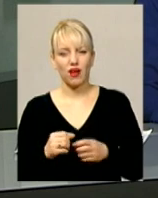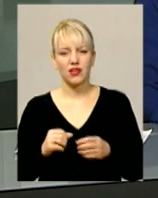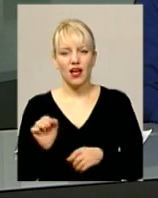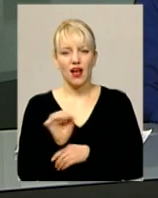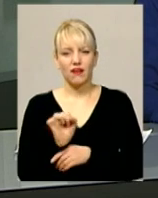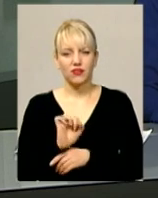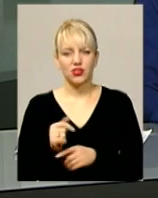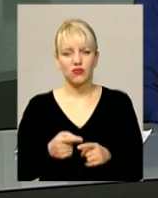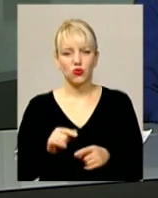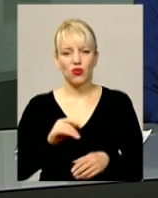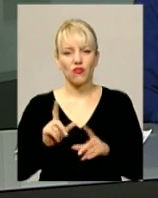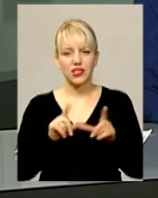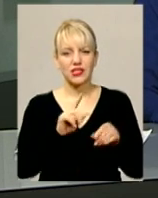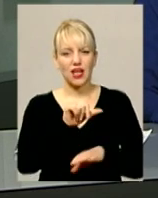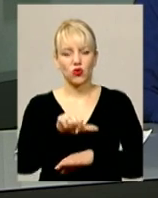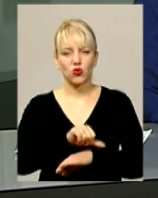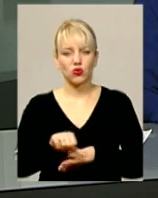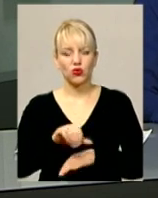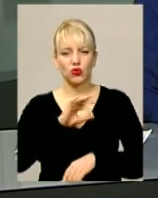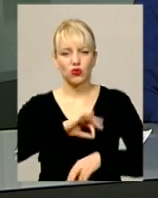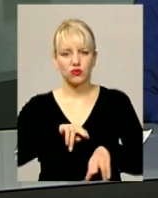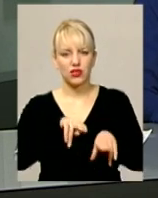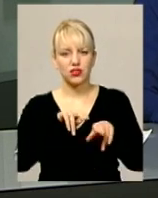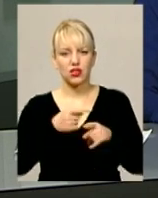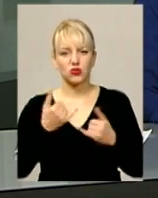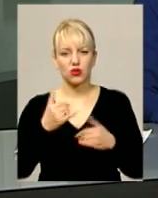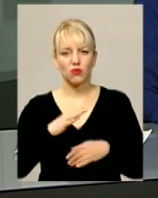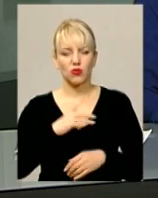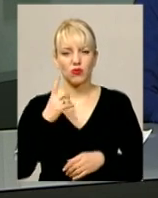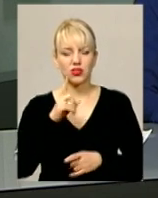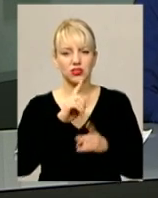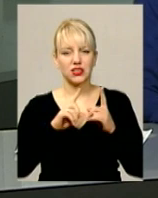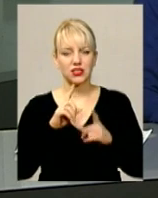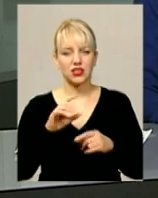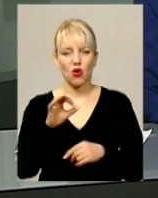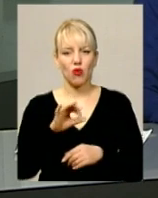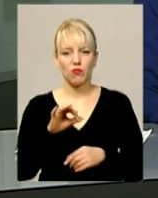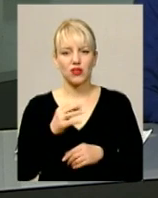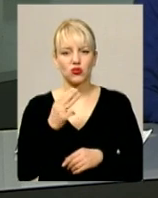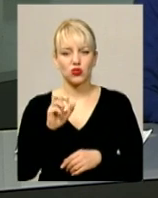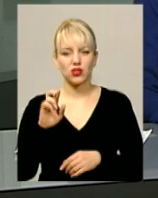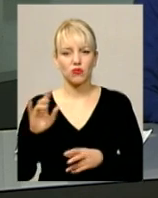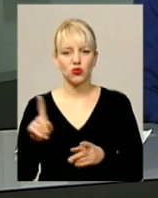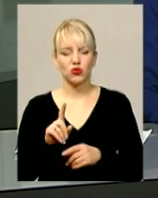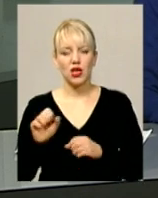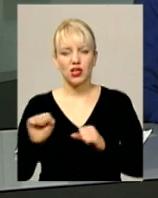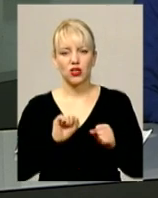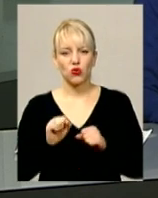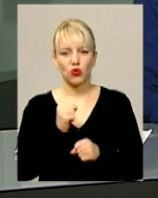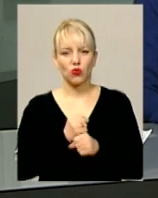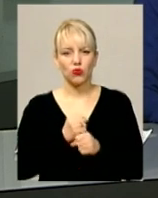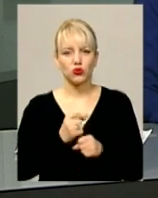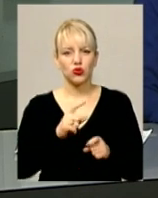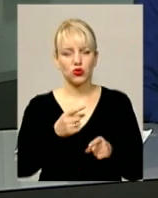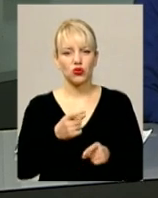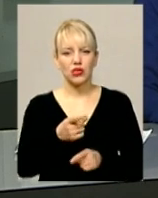вкористуванні зброєю. Сьогодні відбулося перше засідання обласного штабу, який координує роботу щодо стягнення аліментів. Подробиці у